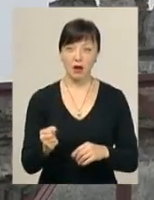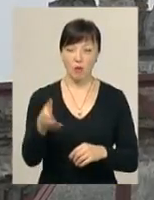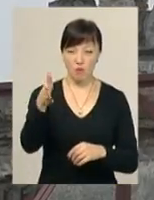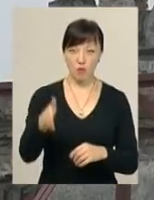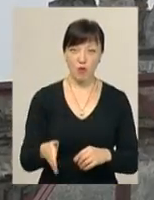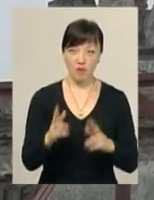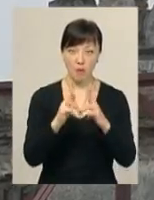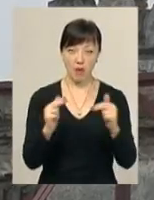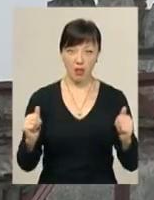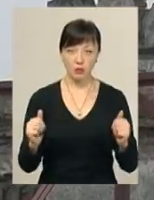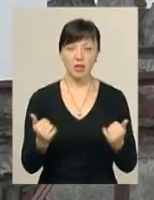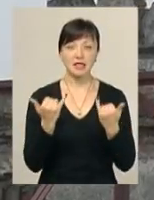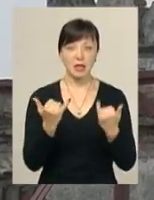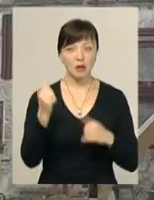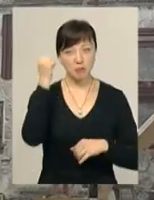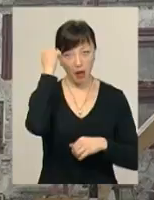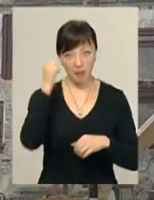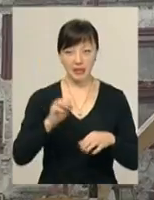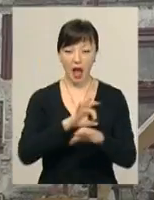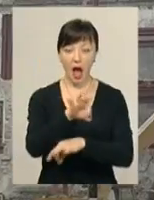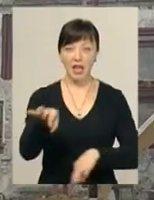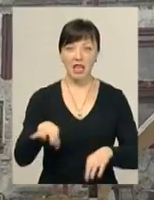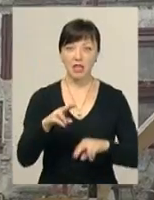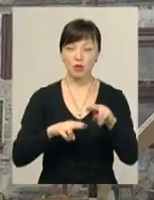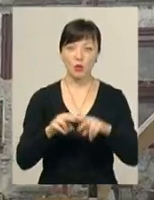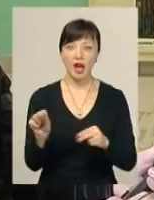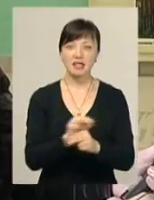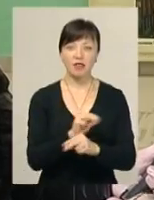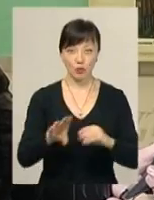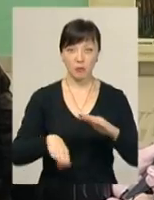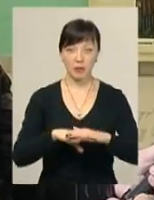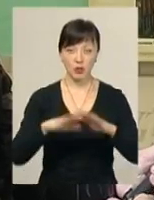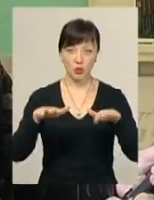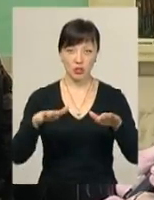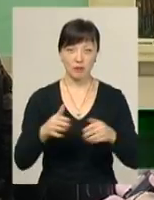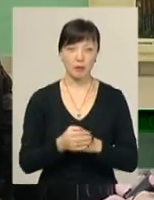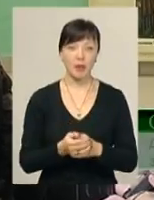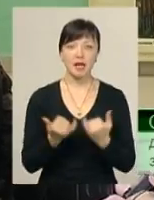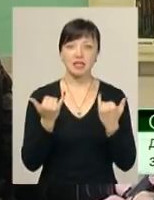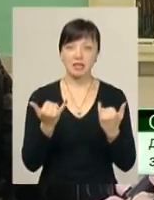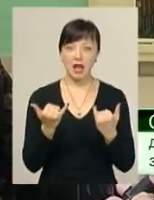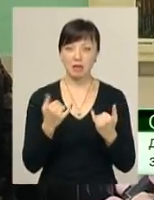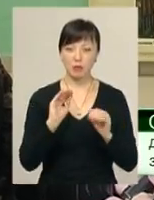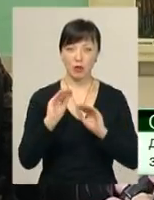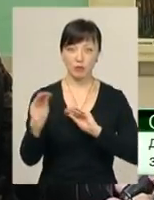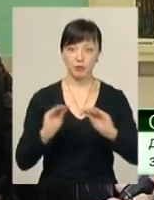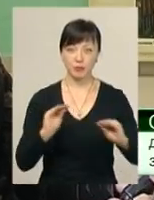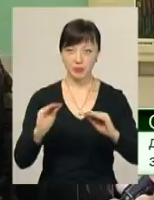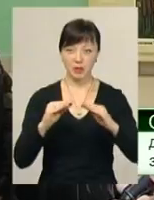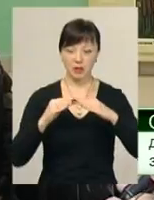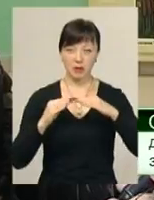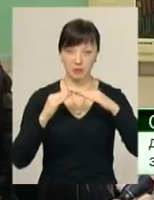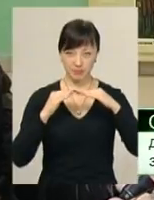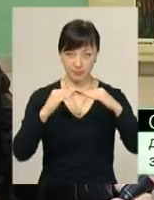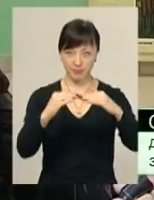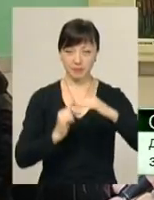палацового комплексу. Наразі пам'ятку архітектури реставрують навіть під дощем. Ми виставляємо зара ферми, які будуть основою даху,